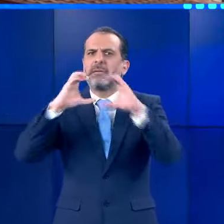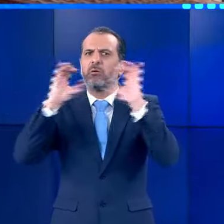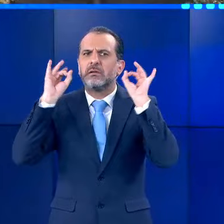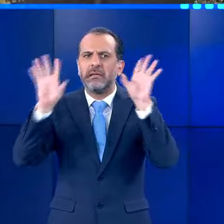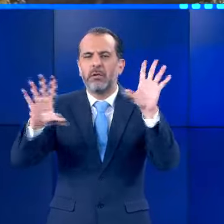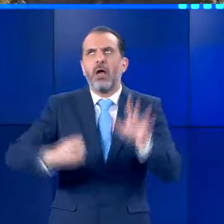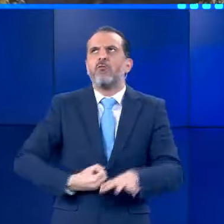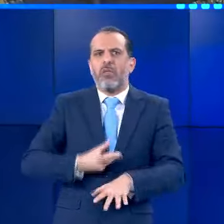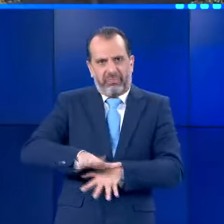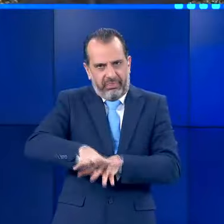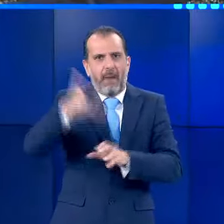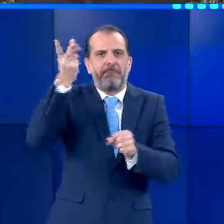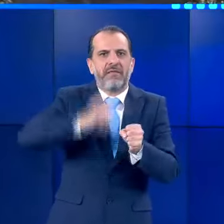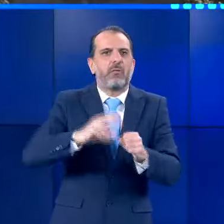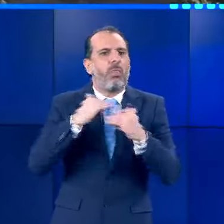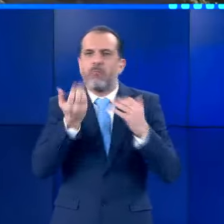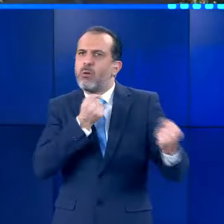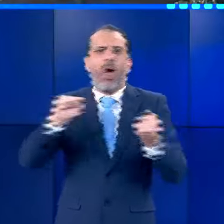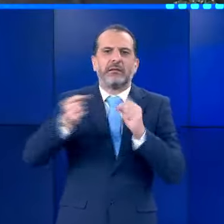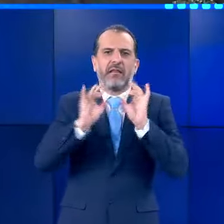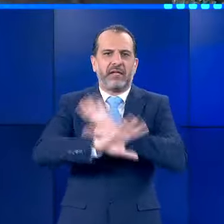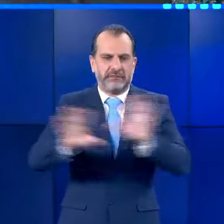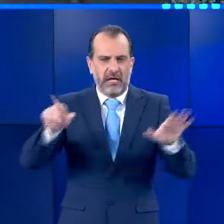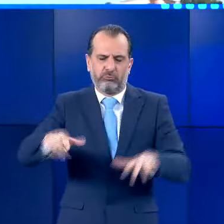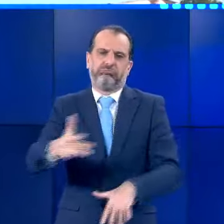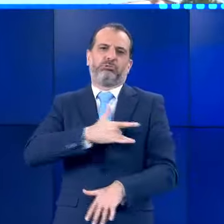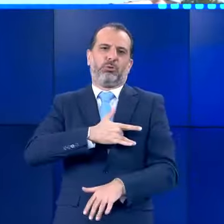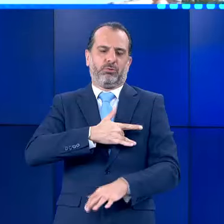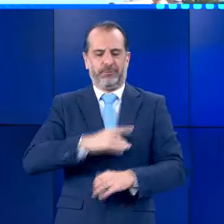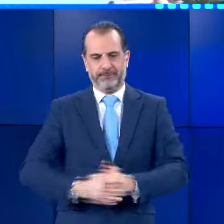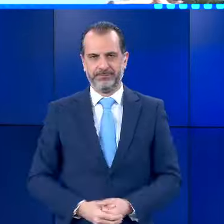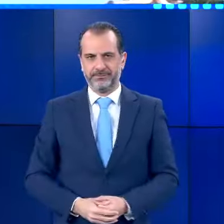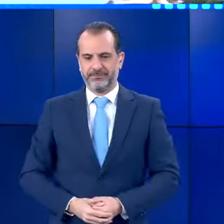έβλεπαν το θάνατο να έρχεται χωρίς να μπορούν να αντιδράσουν ανά. Μαρία, ευχαριστούμε πολύ.